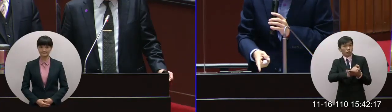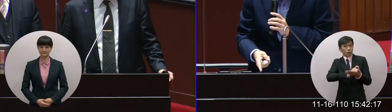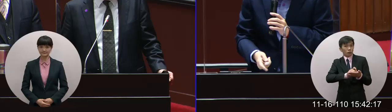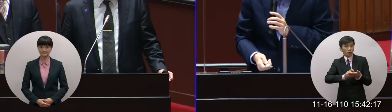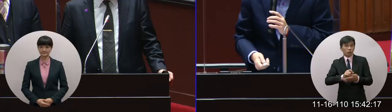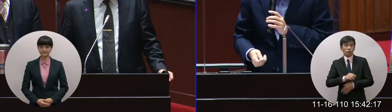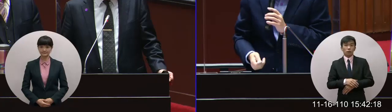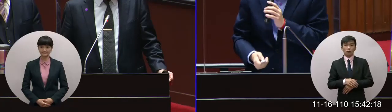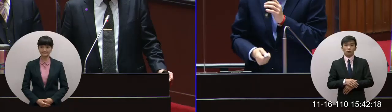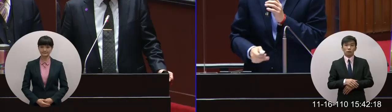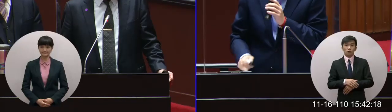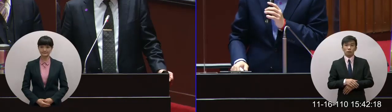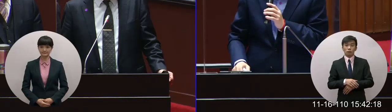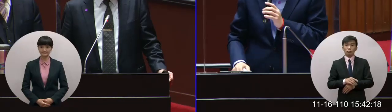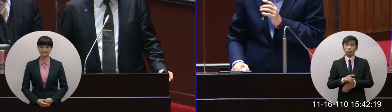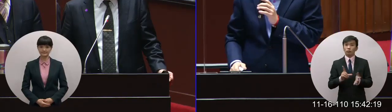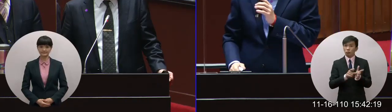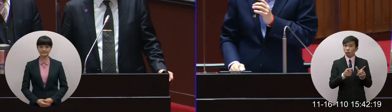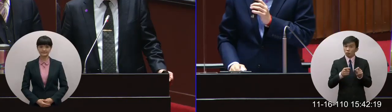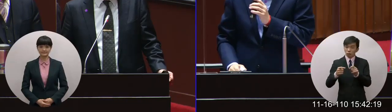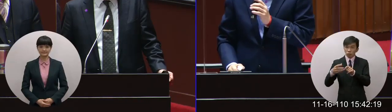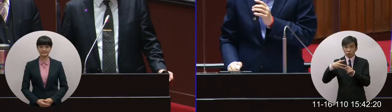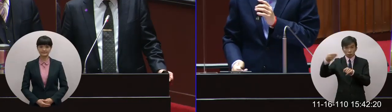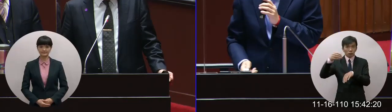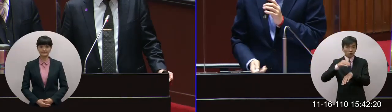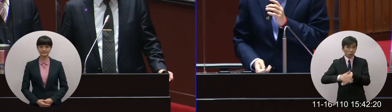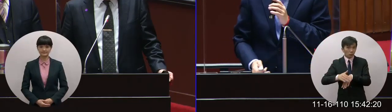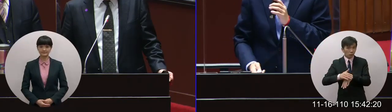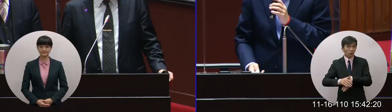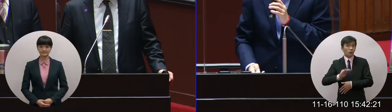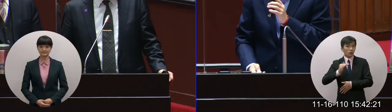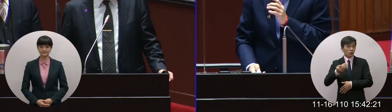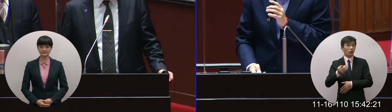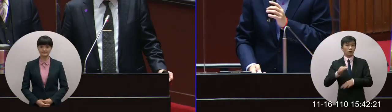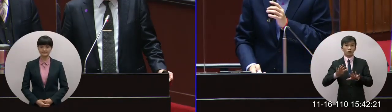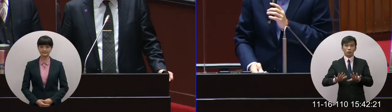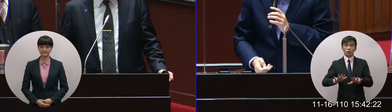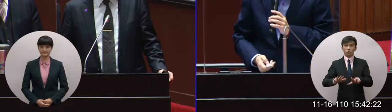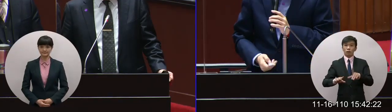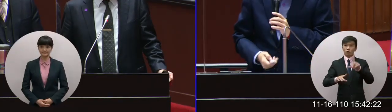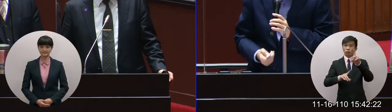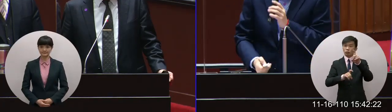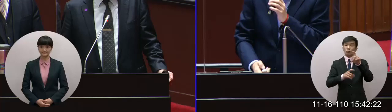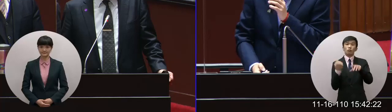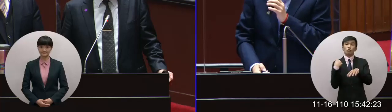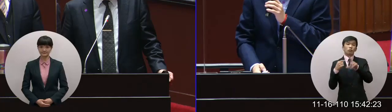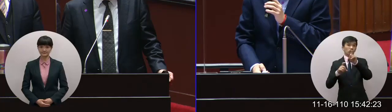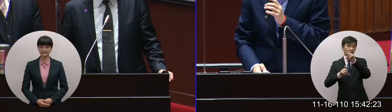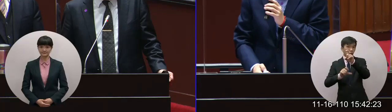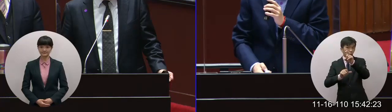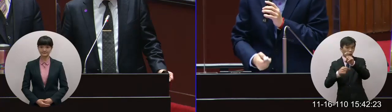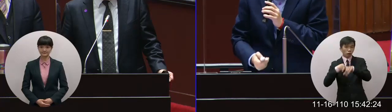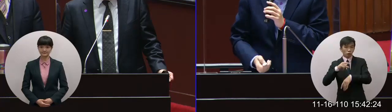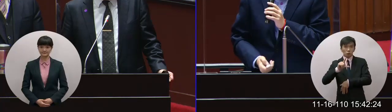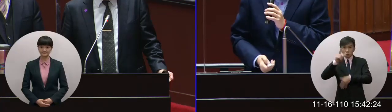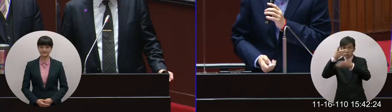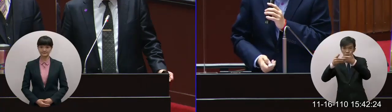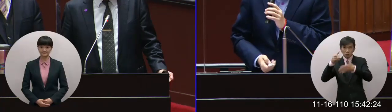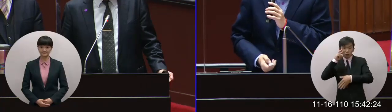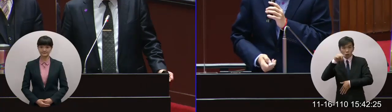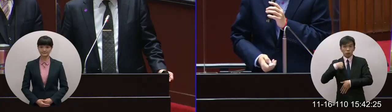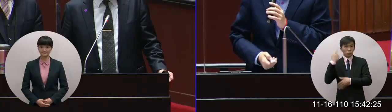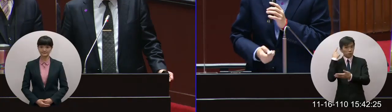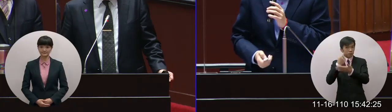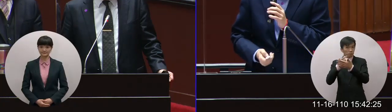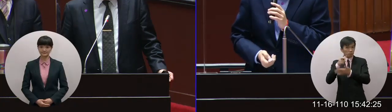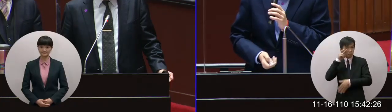GSAG但是到今天15號昨天啊15號我們上了GSAG其實我每天都去看